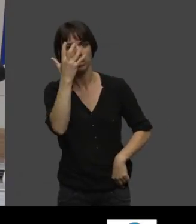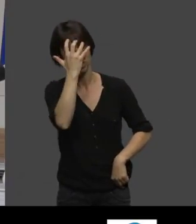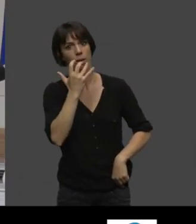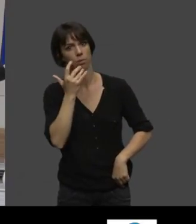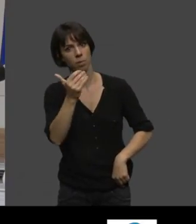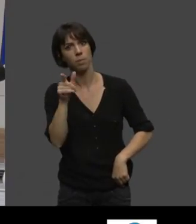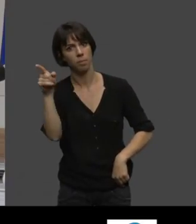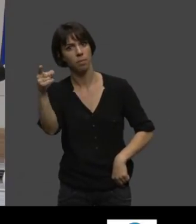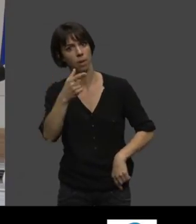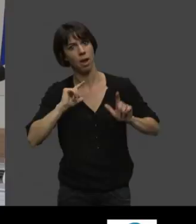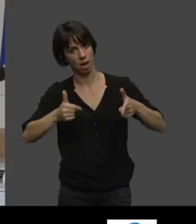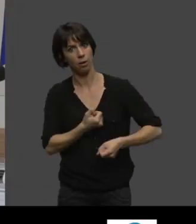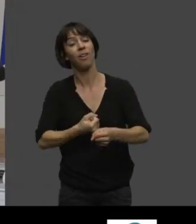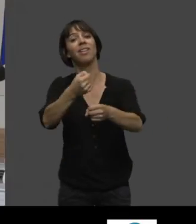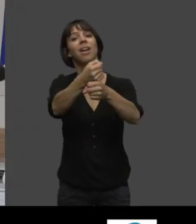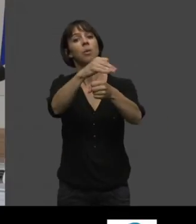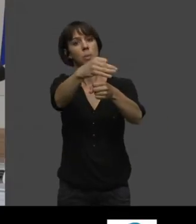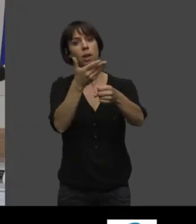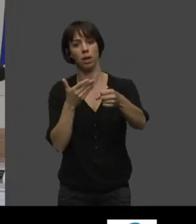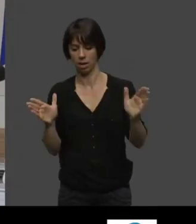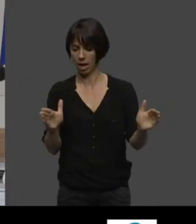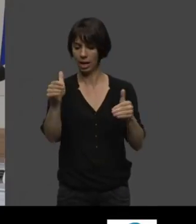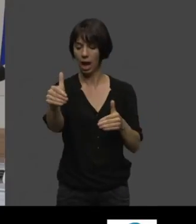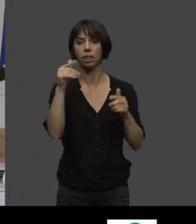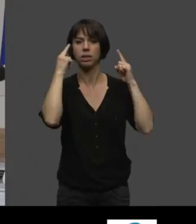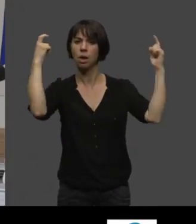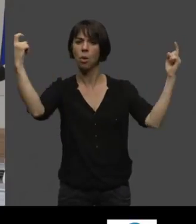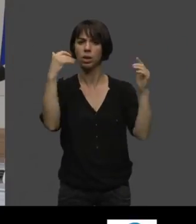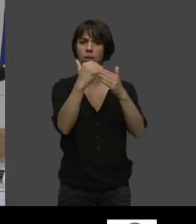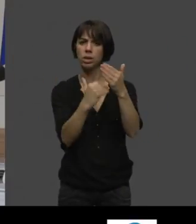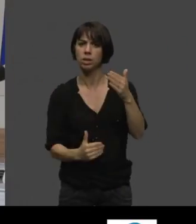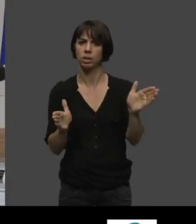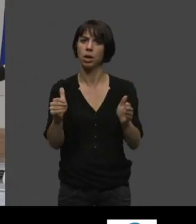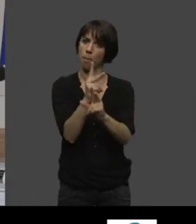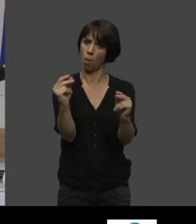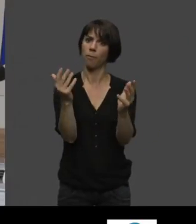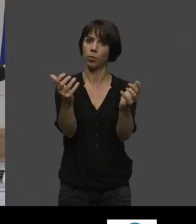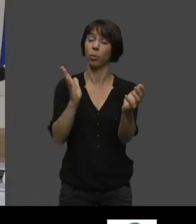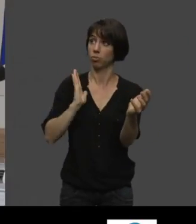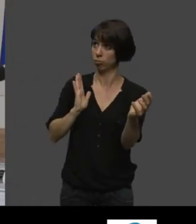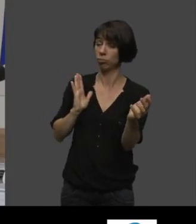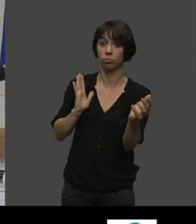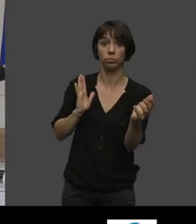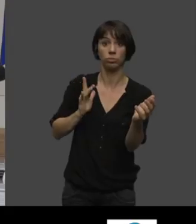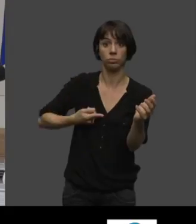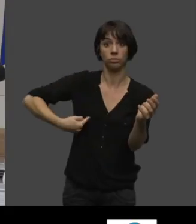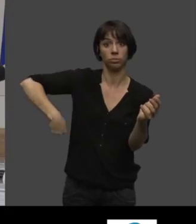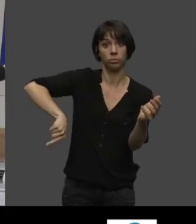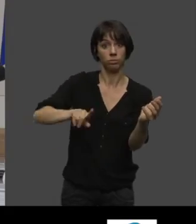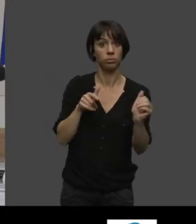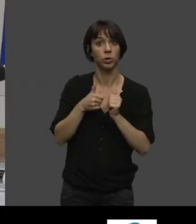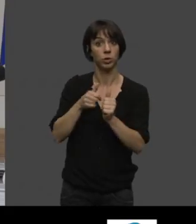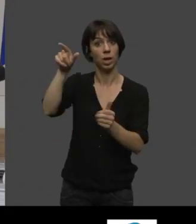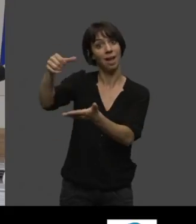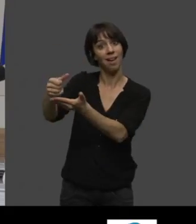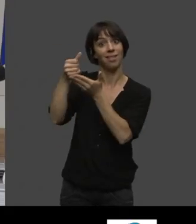choses, des théories qui tiennent la route. Donc, c'est ainsi qu'elle nous a aidés à